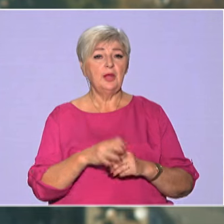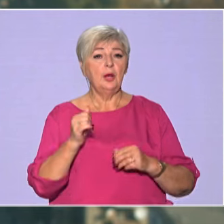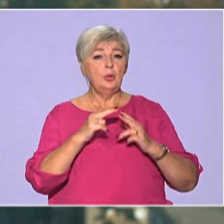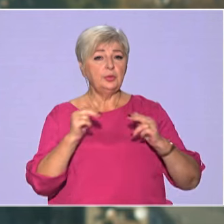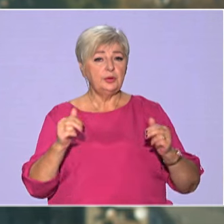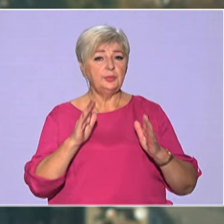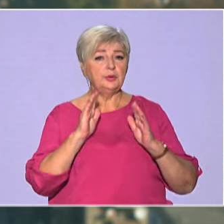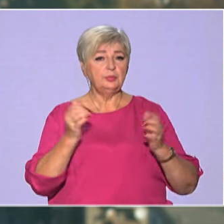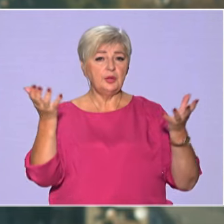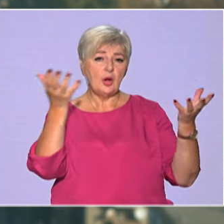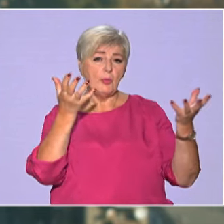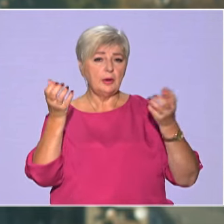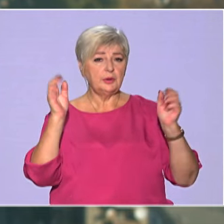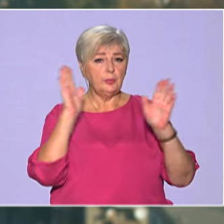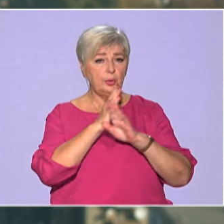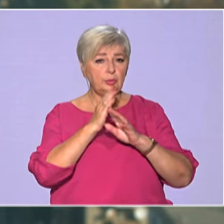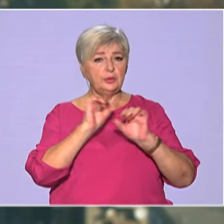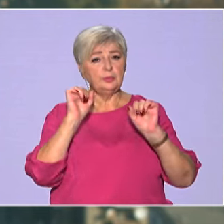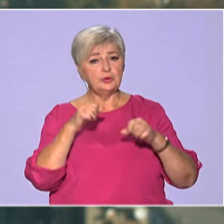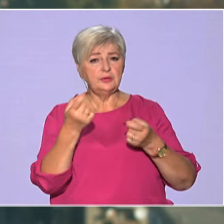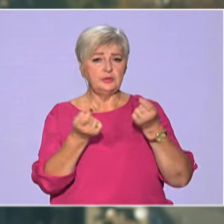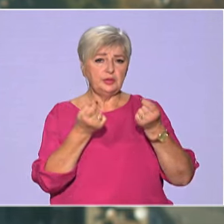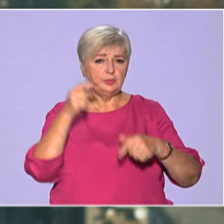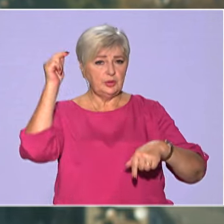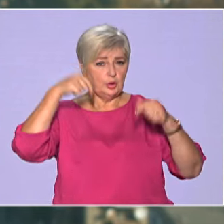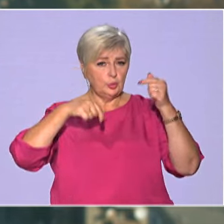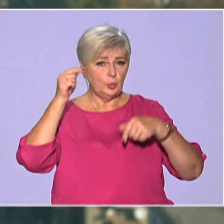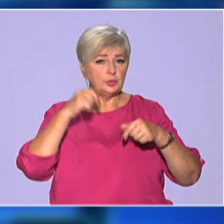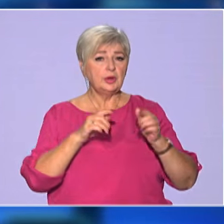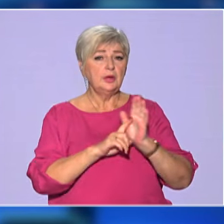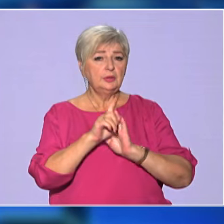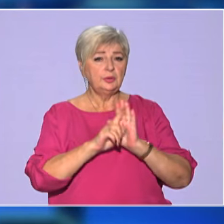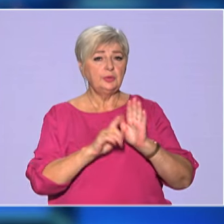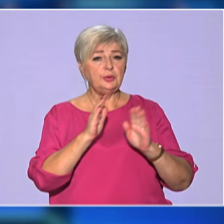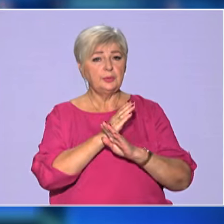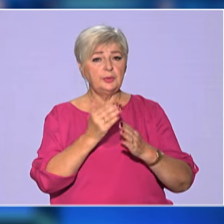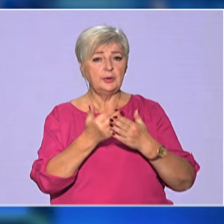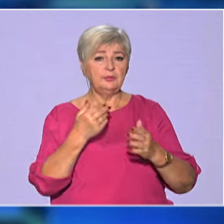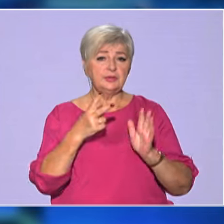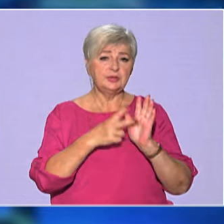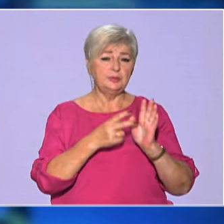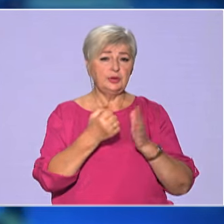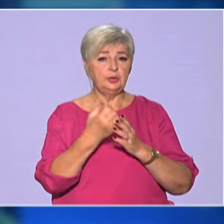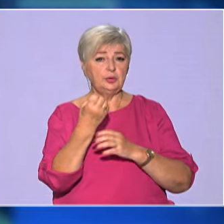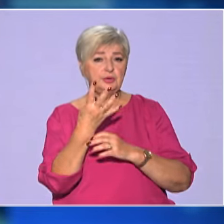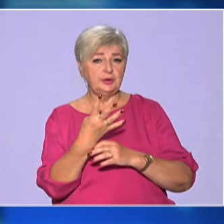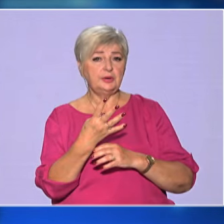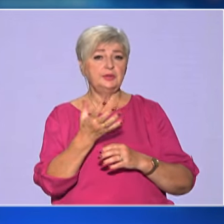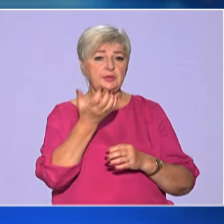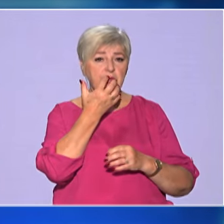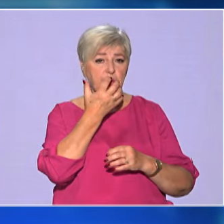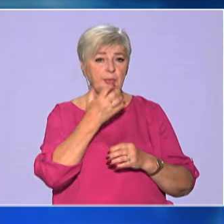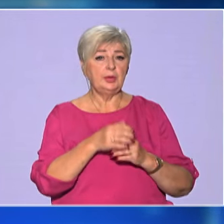У Дніпрі триматиметься хмарна погода, можливий дрібний дощ. Температура повітря коловатиметься від 7 до 14